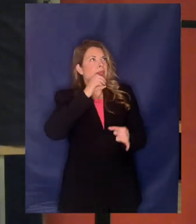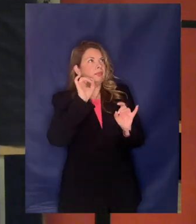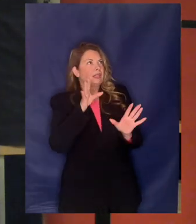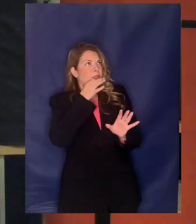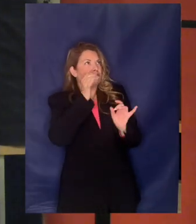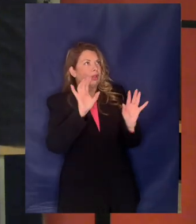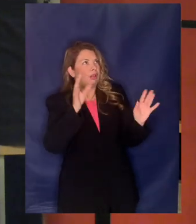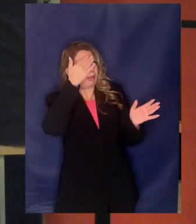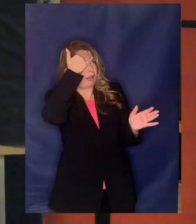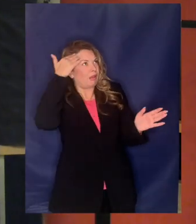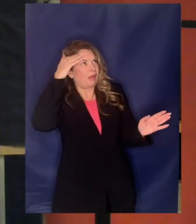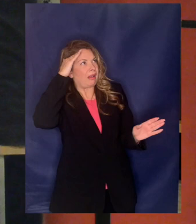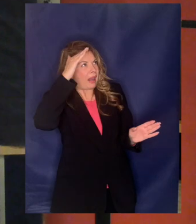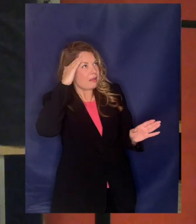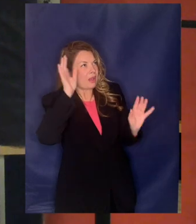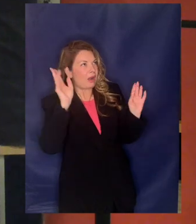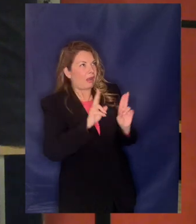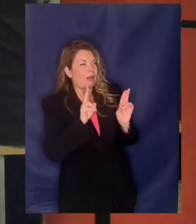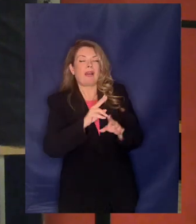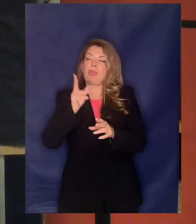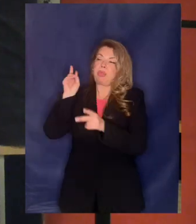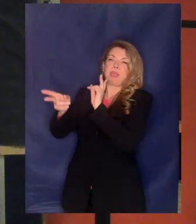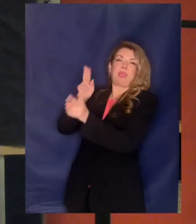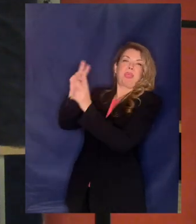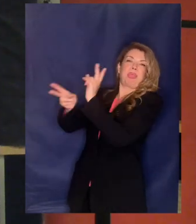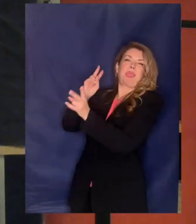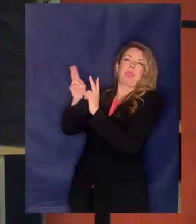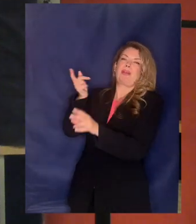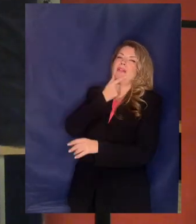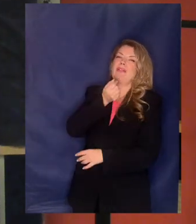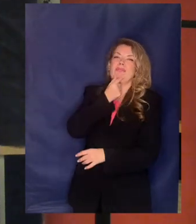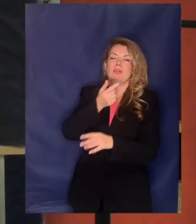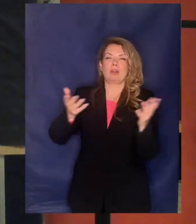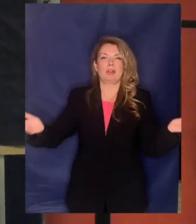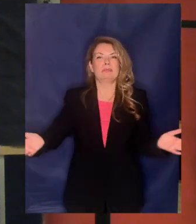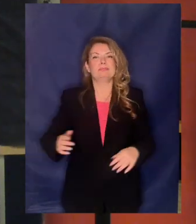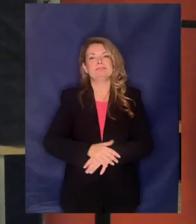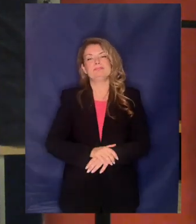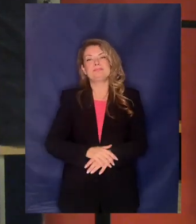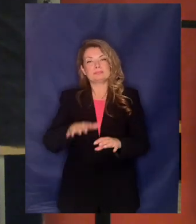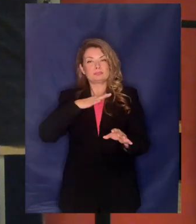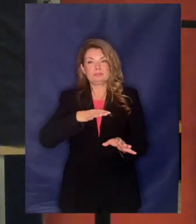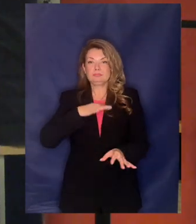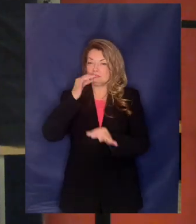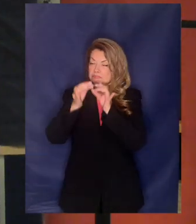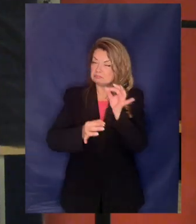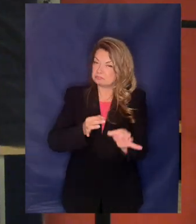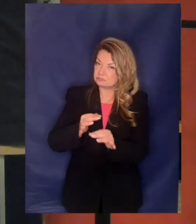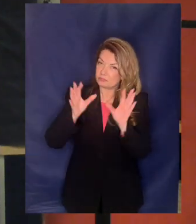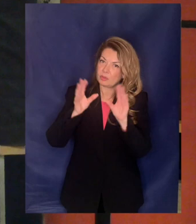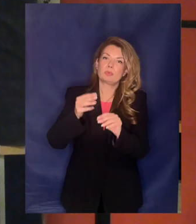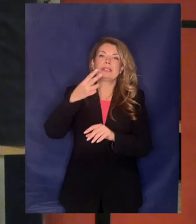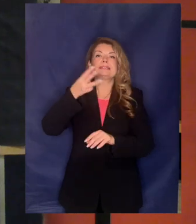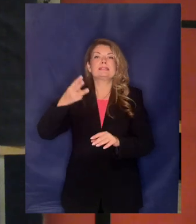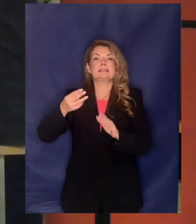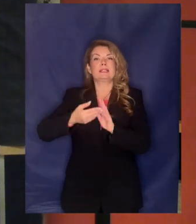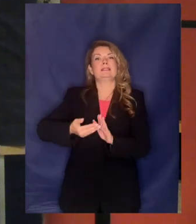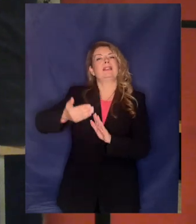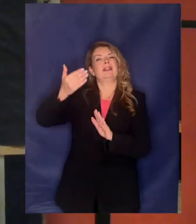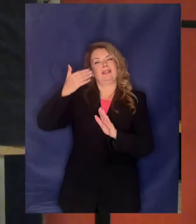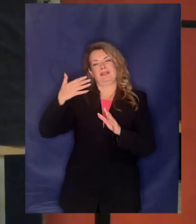Όμως αν μου επιτρέψετε να πάω στα νάματα και στα αφετηριακές καταγωγικές πολιτικές αρχές του ΣΥΡΙΖΑ και